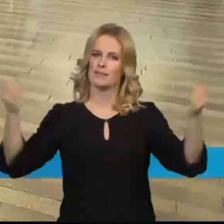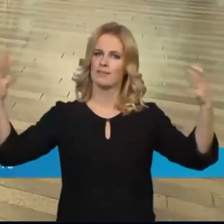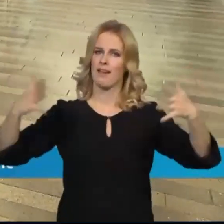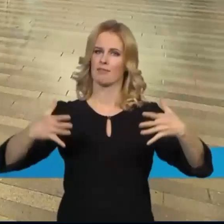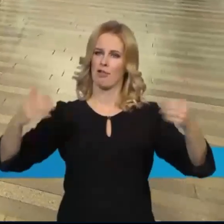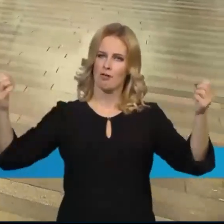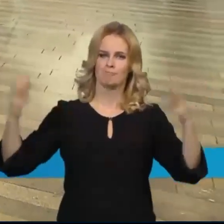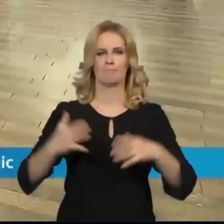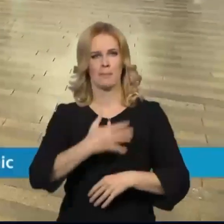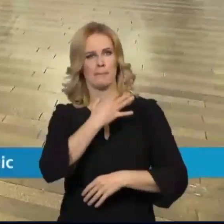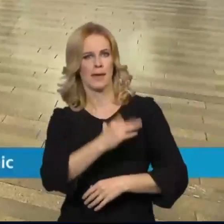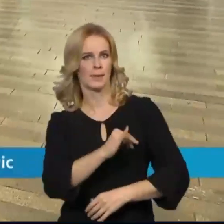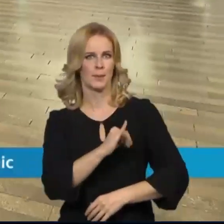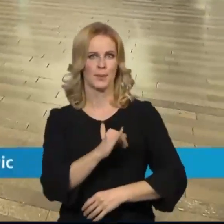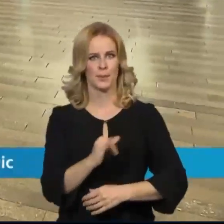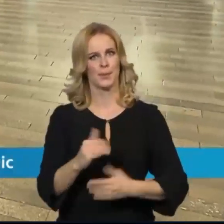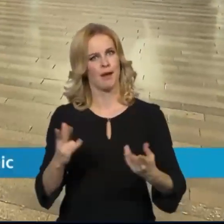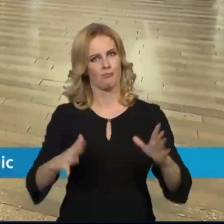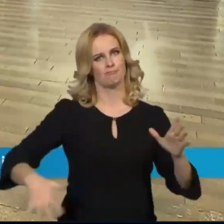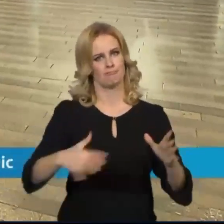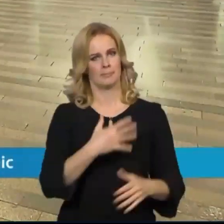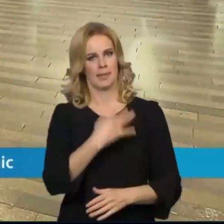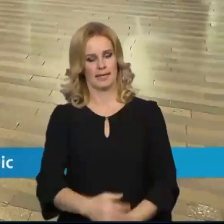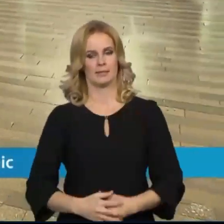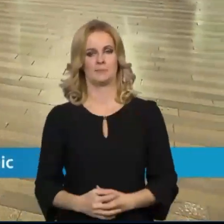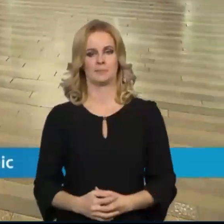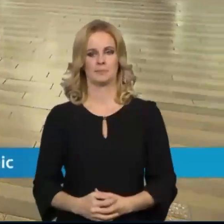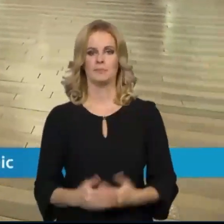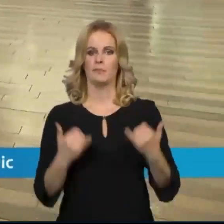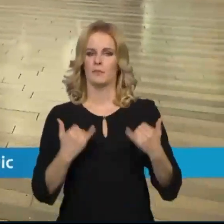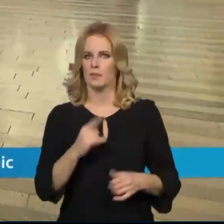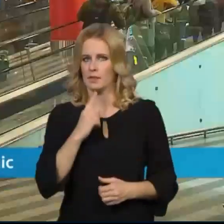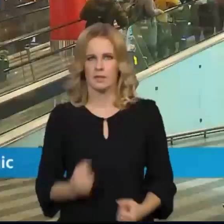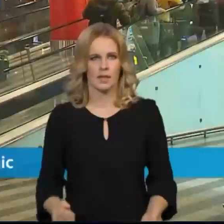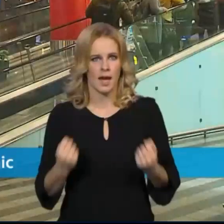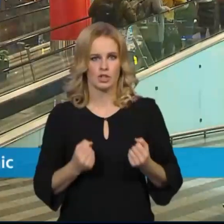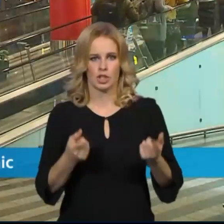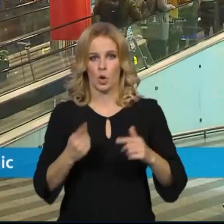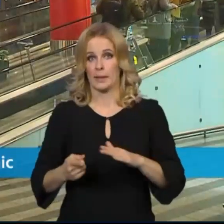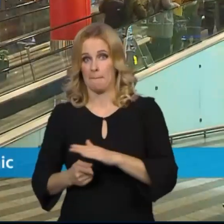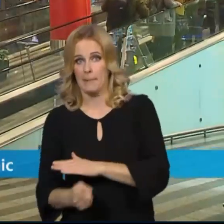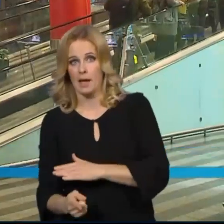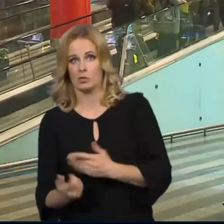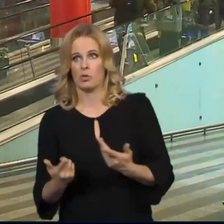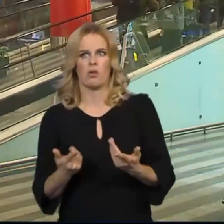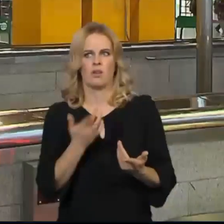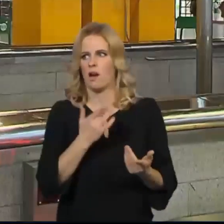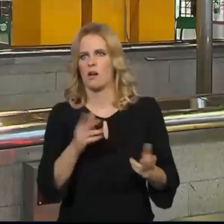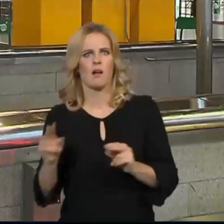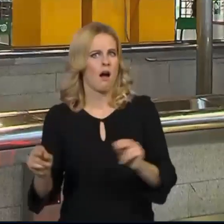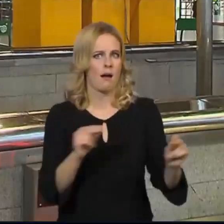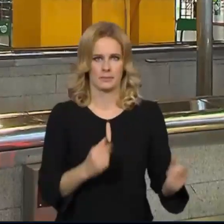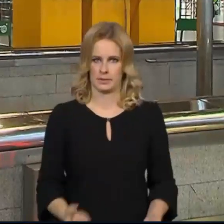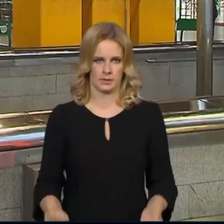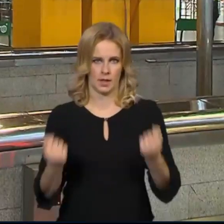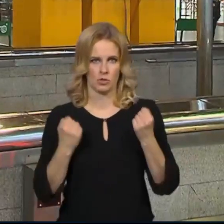celý tento prostor. V dnešní době je velmi složité najít cestu z metra nahoru. Je zde množství bariér